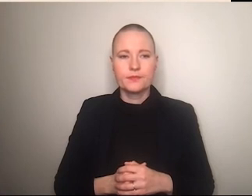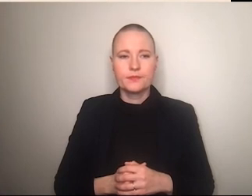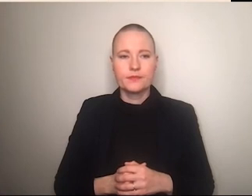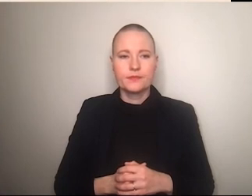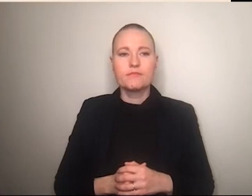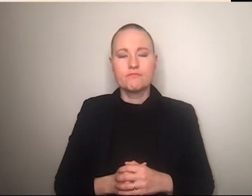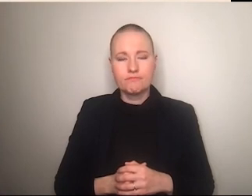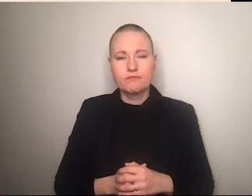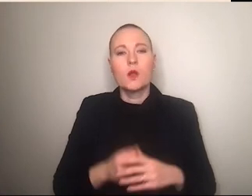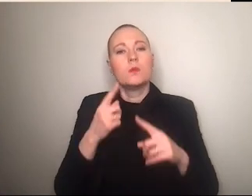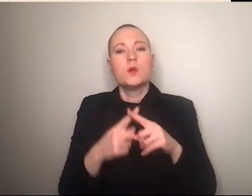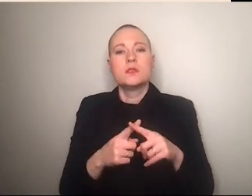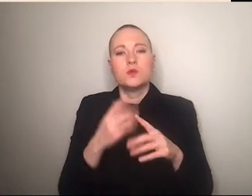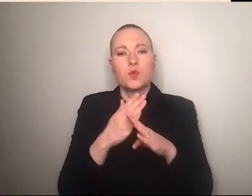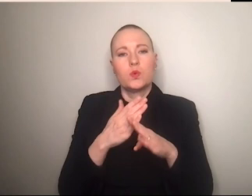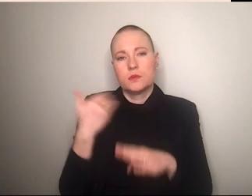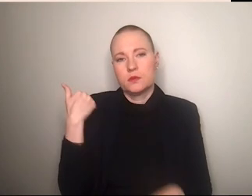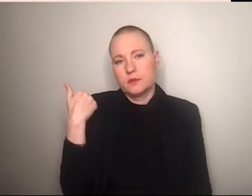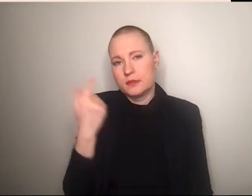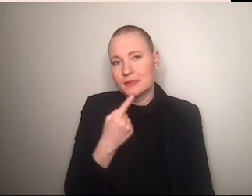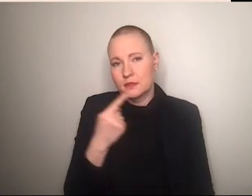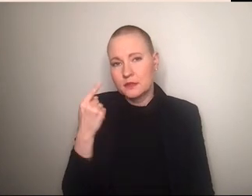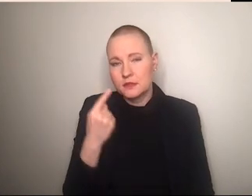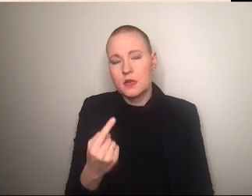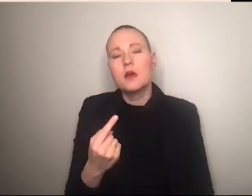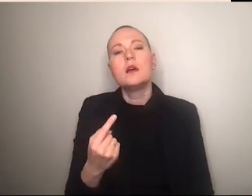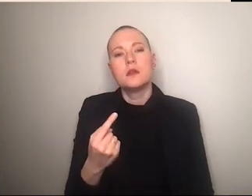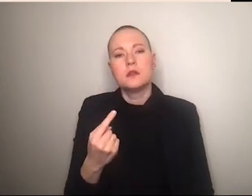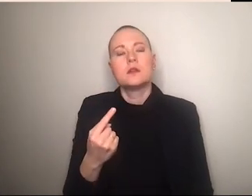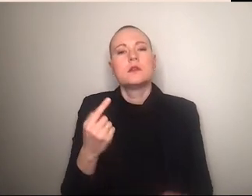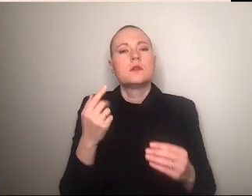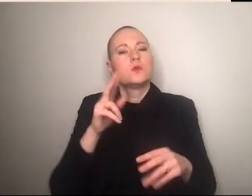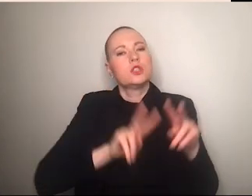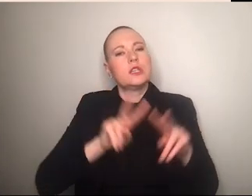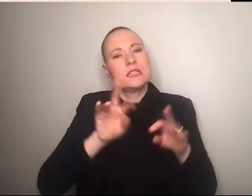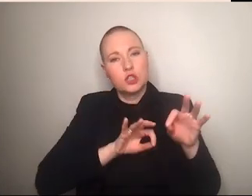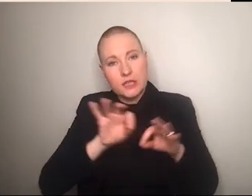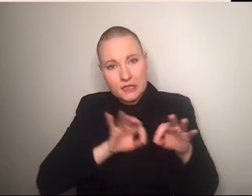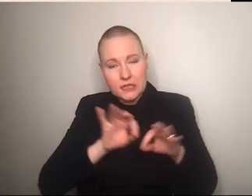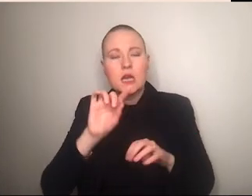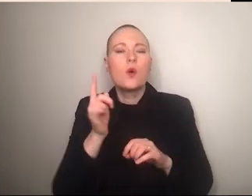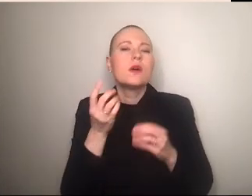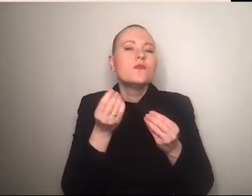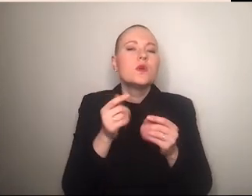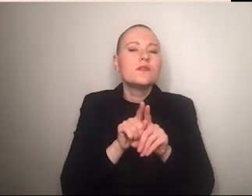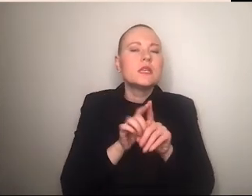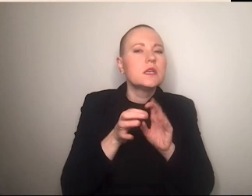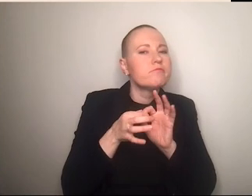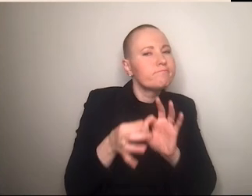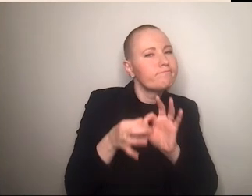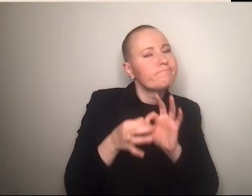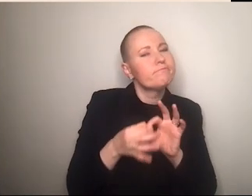gesagt werden durch diese verschiedenen praktiken auch intimität und authentizität